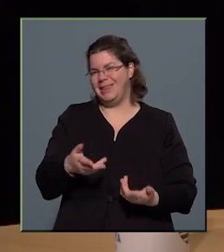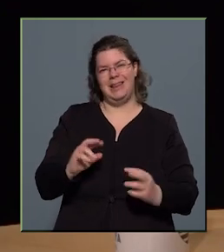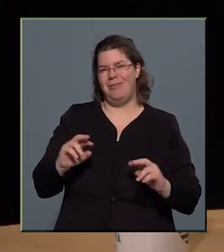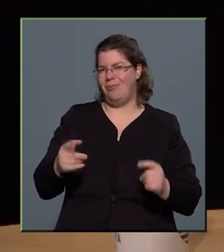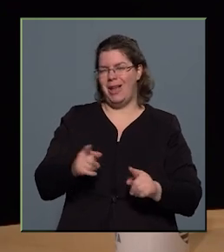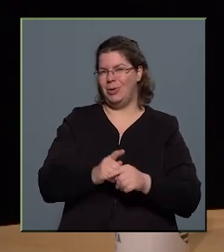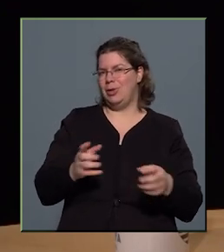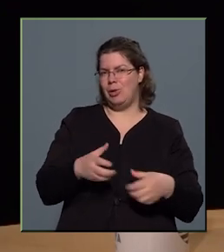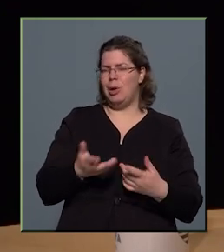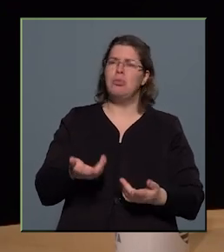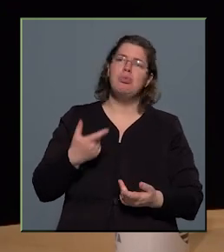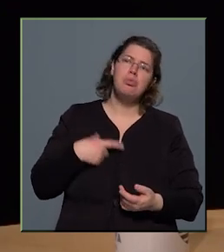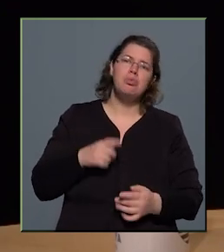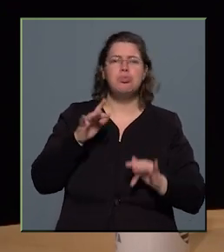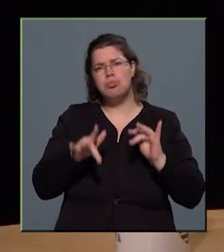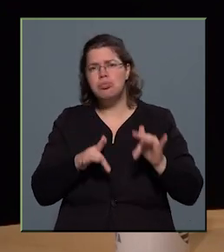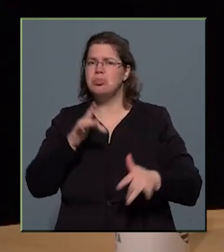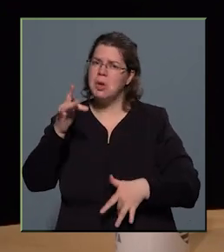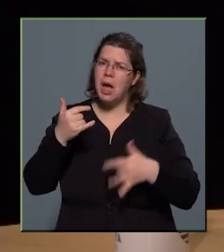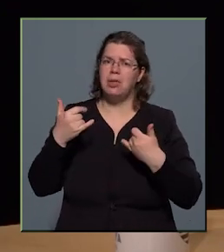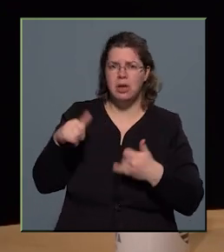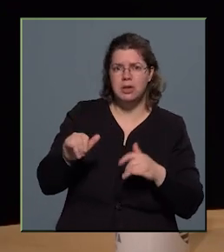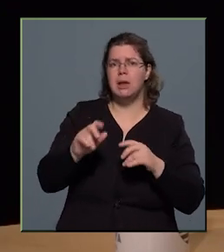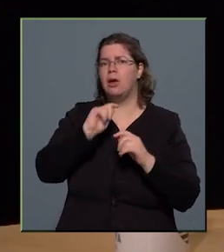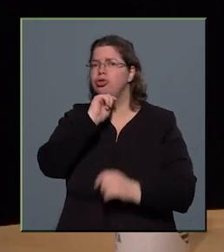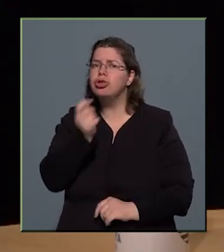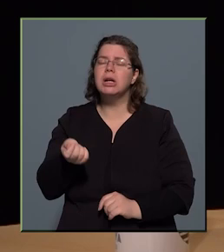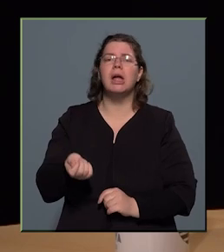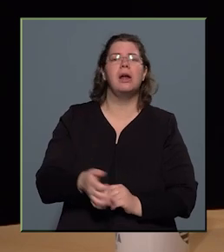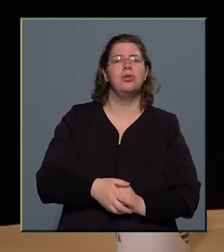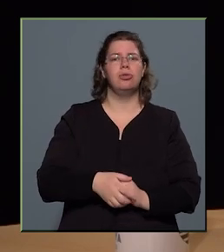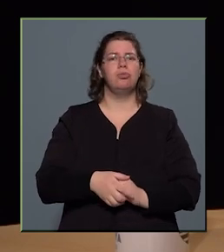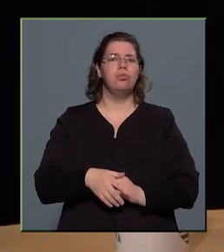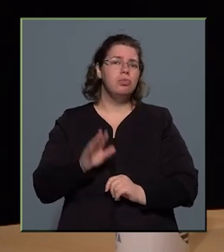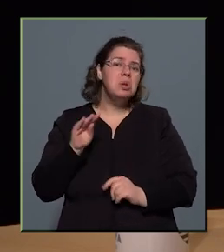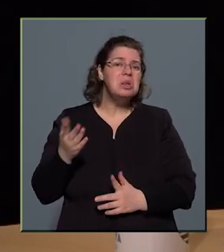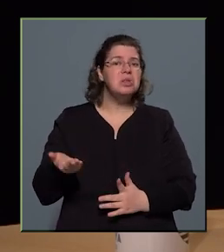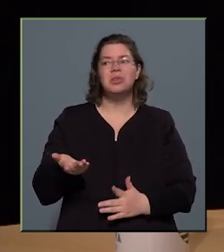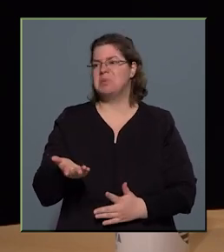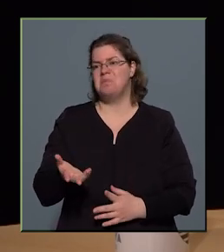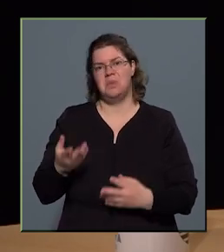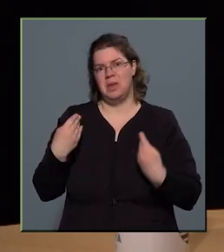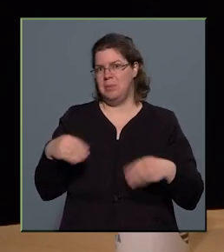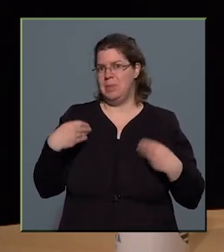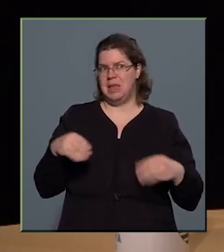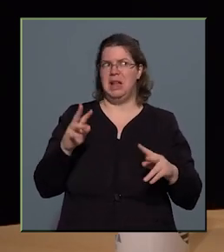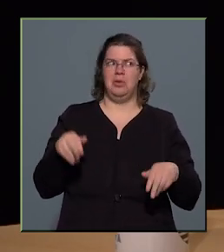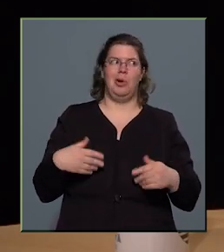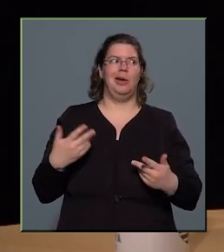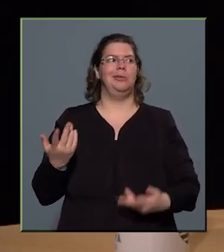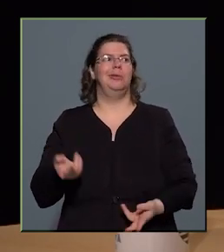tömegessé. Volt jó néhány indítás, sikeres, jelentős, de nem beszélhetünk arról, hogy